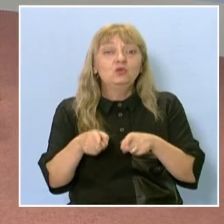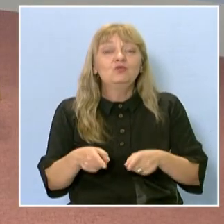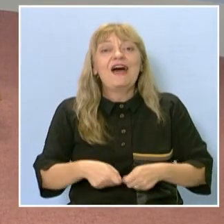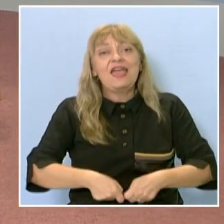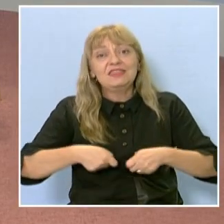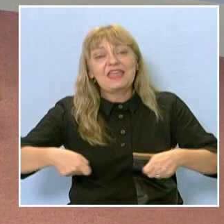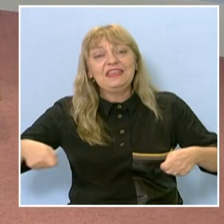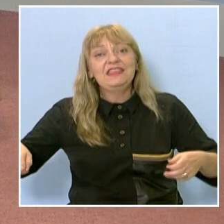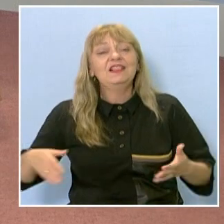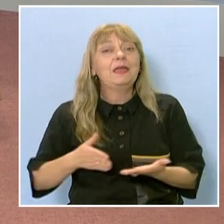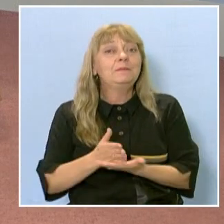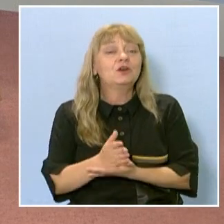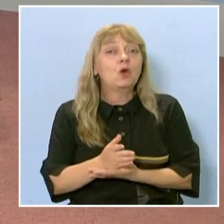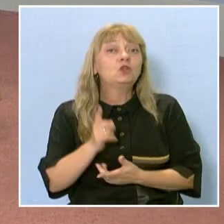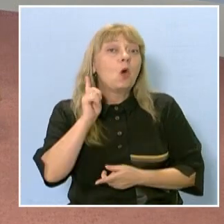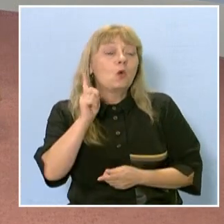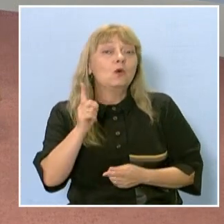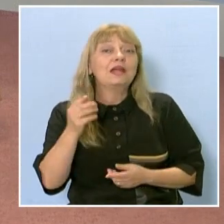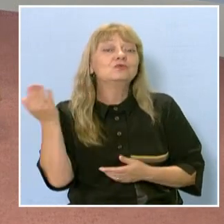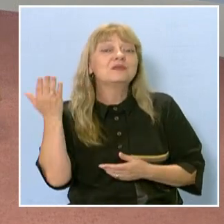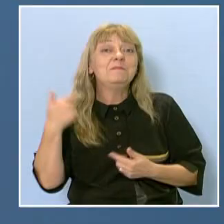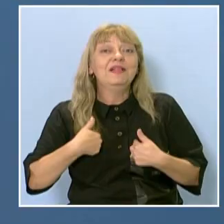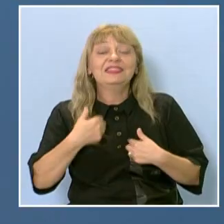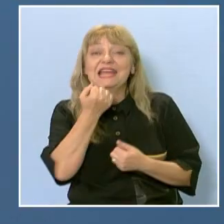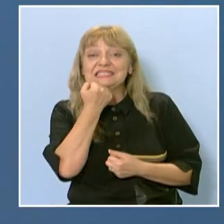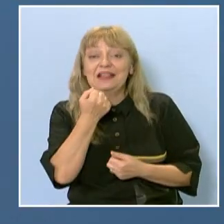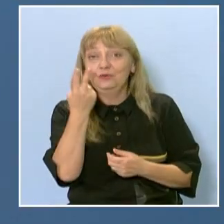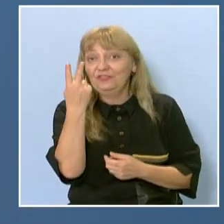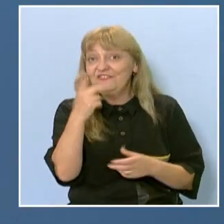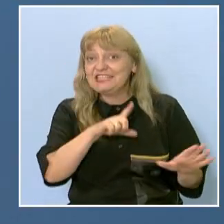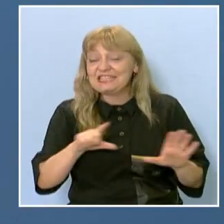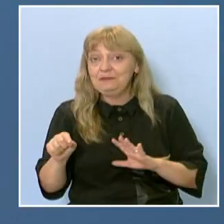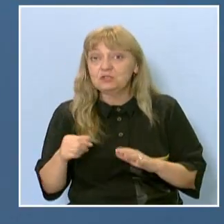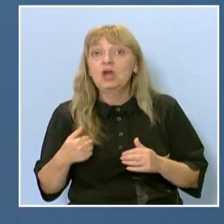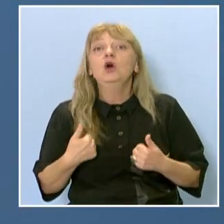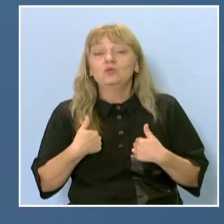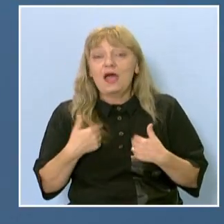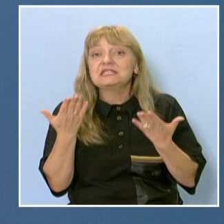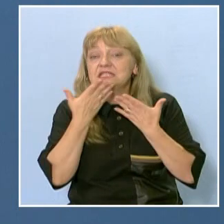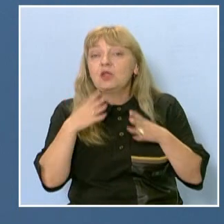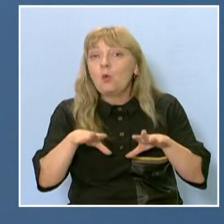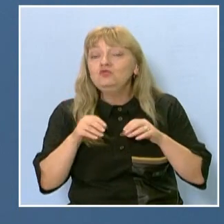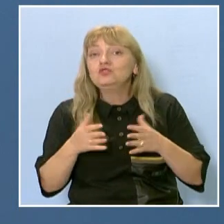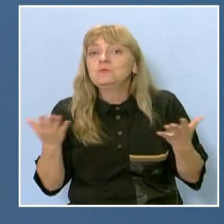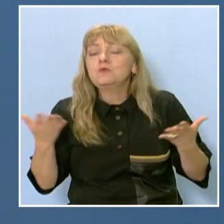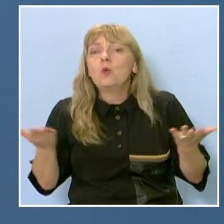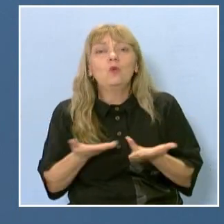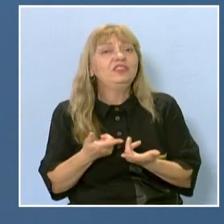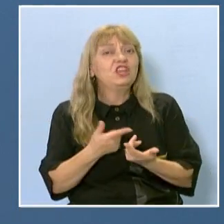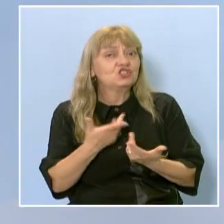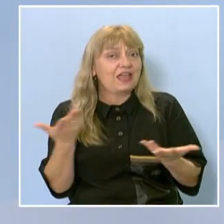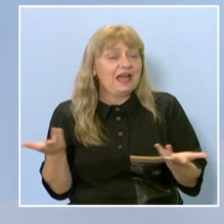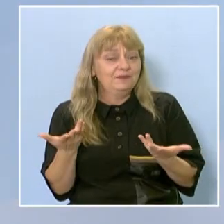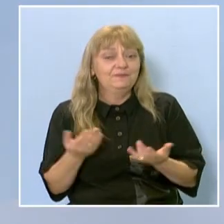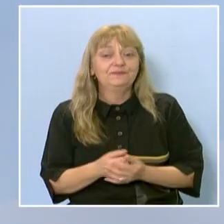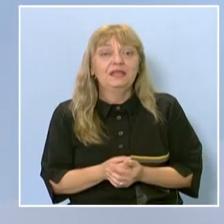период в живота, който съм бил на село. Две седмици. Но научих страшно много неща. Споделихте ли ги в вашия